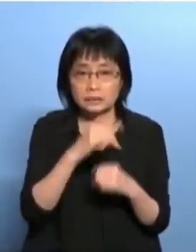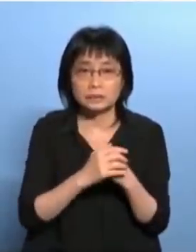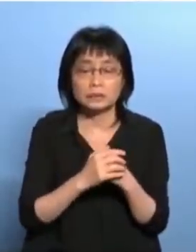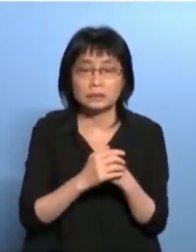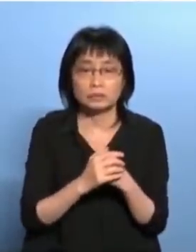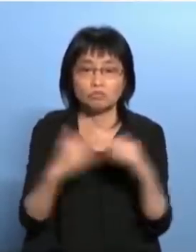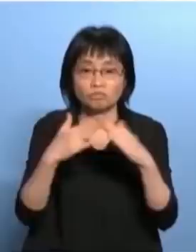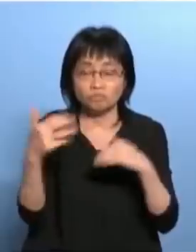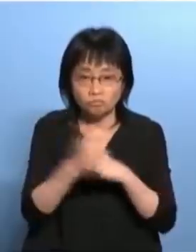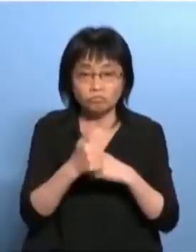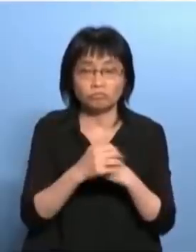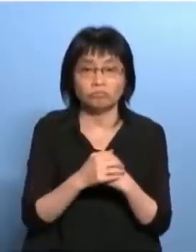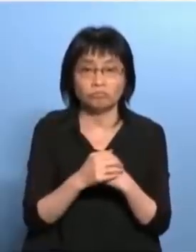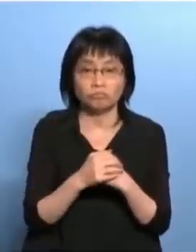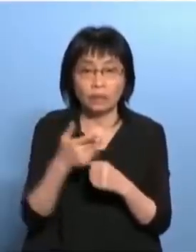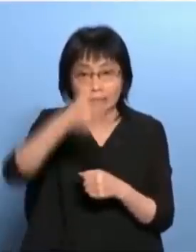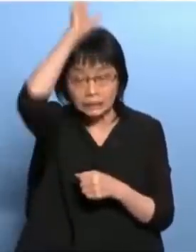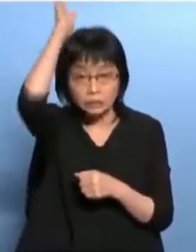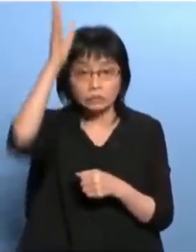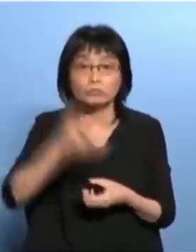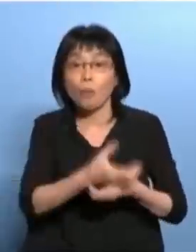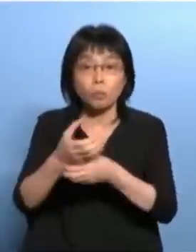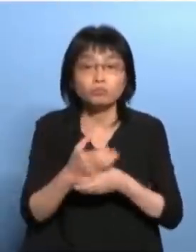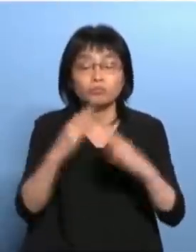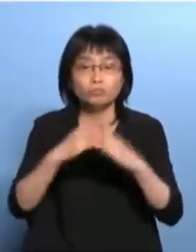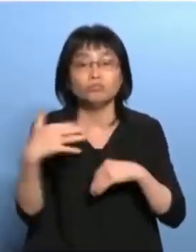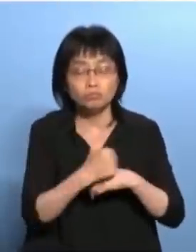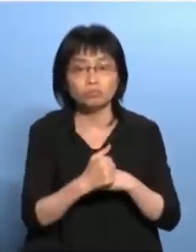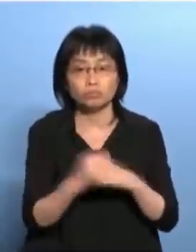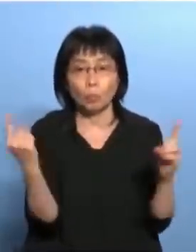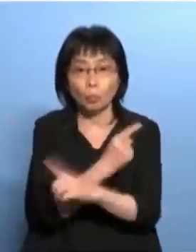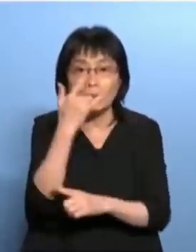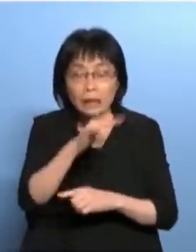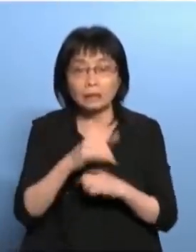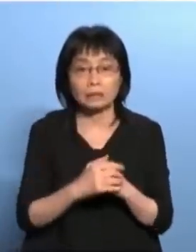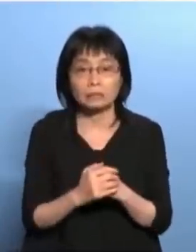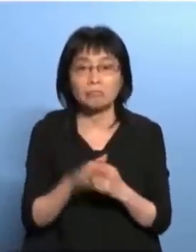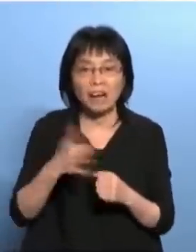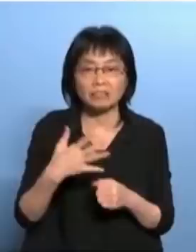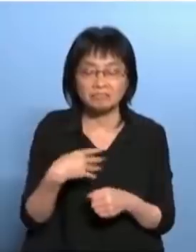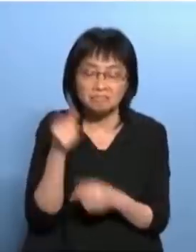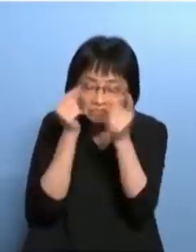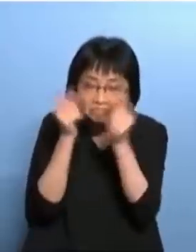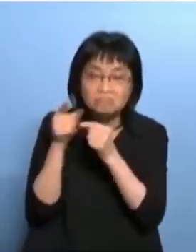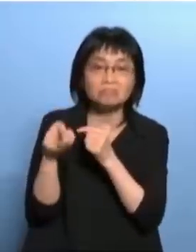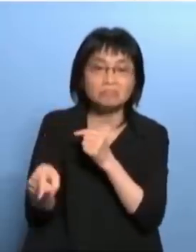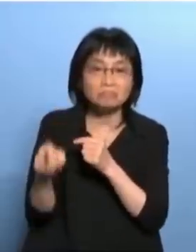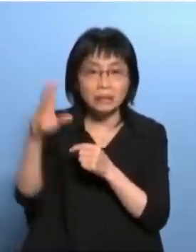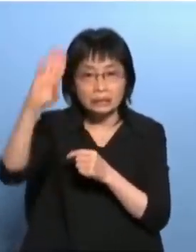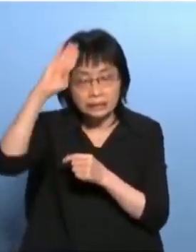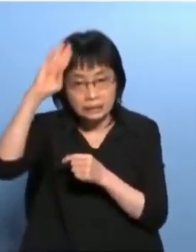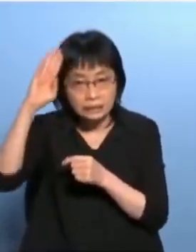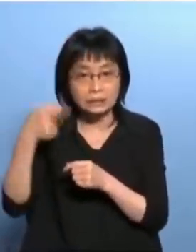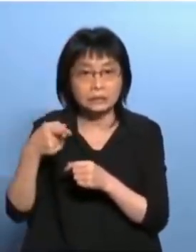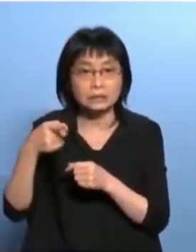因为她大哥你做消防署你做回自己好些和警察一样骂骂示威者用